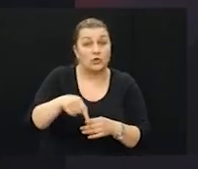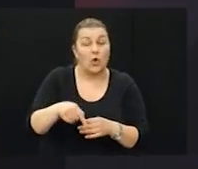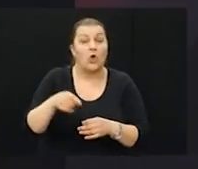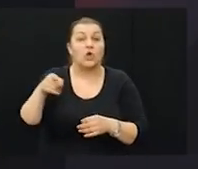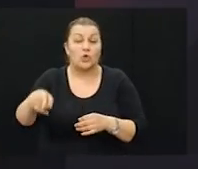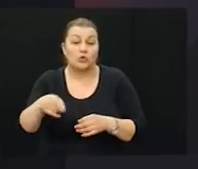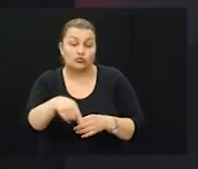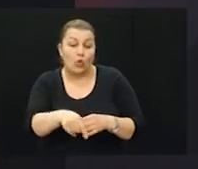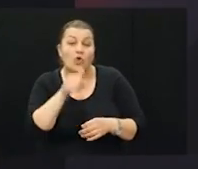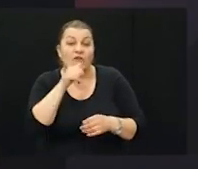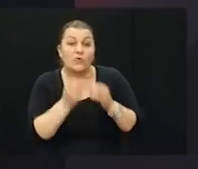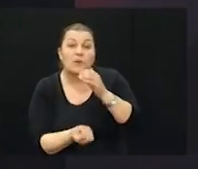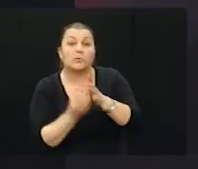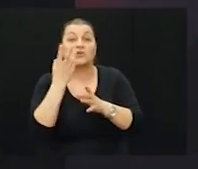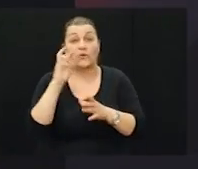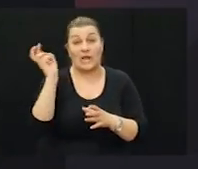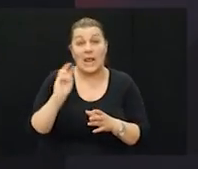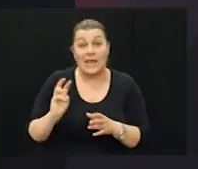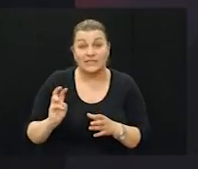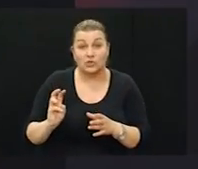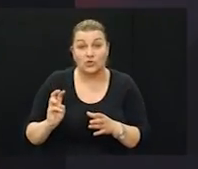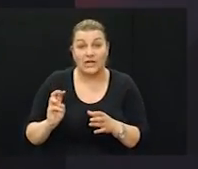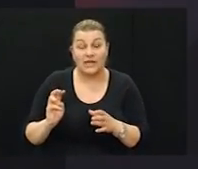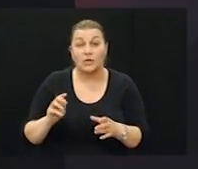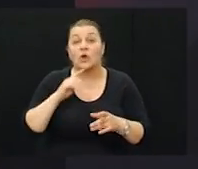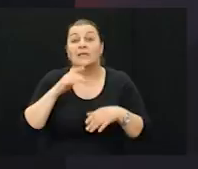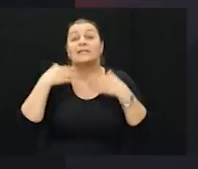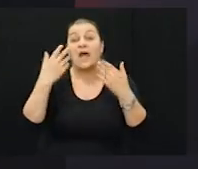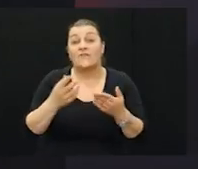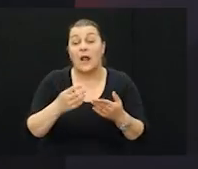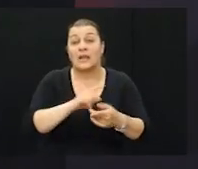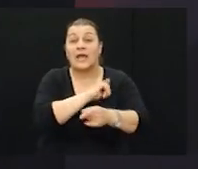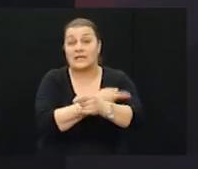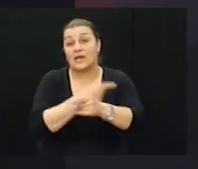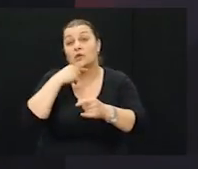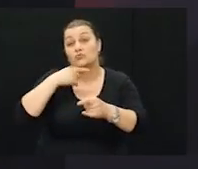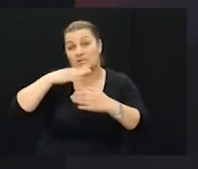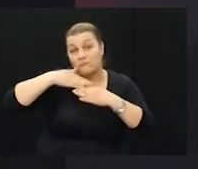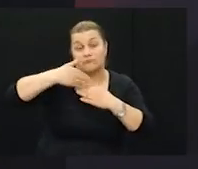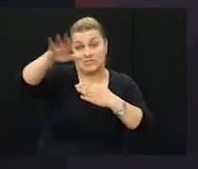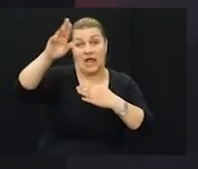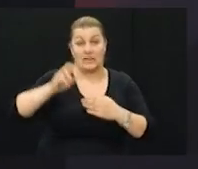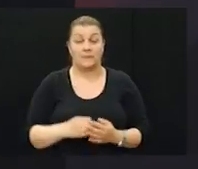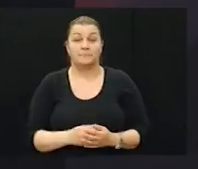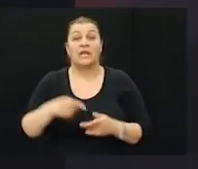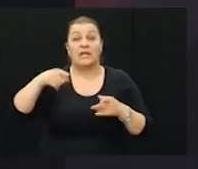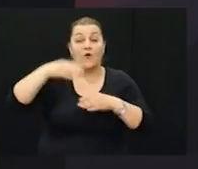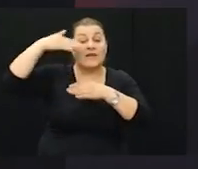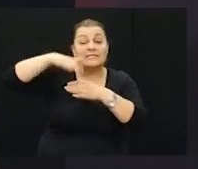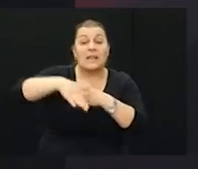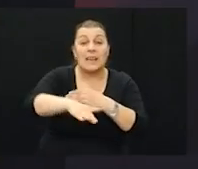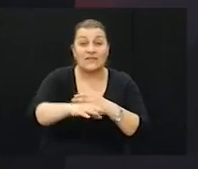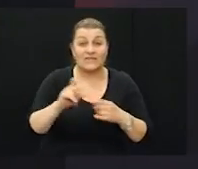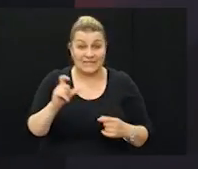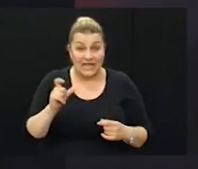jezeru proizvodili električnu energiju i davali vodu za nizvodne hidroelektrane koji se nalaze na slivu Rijeke Cetine. Na slivu Rijeke